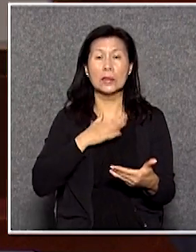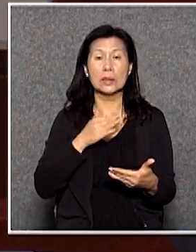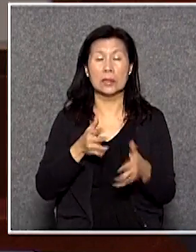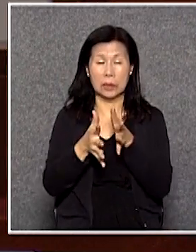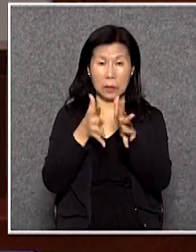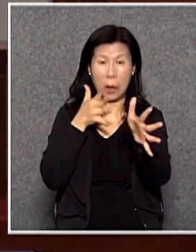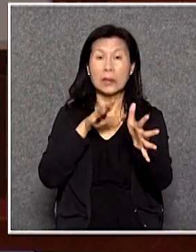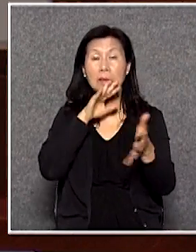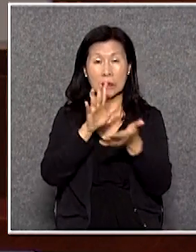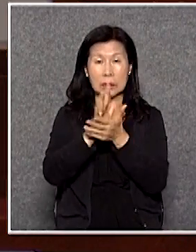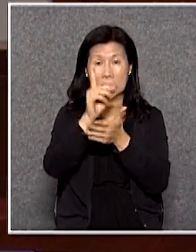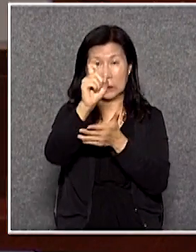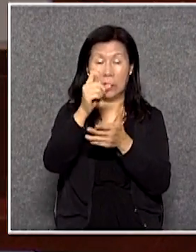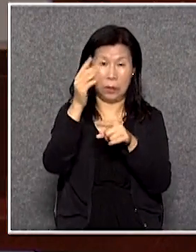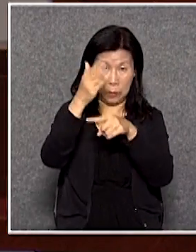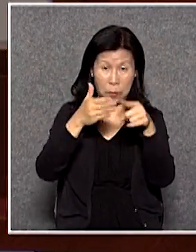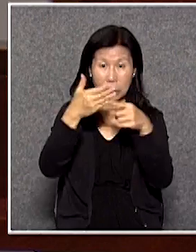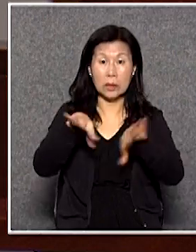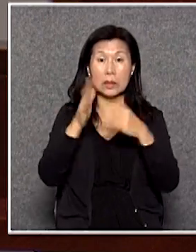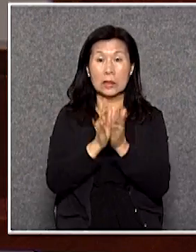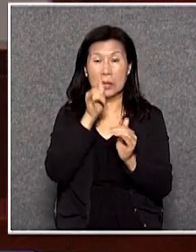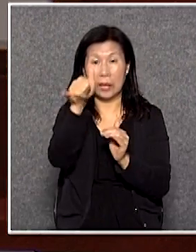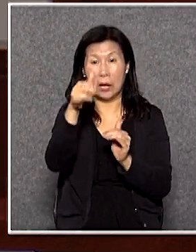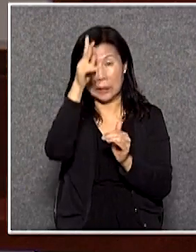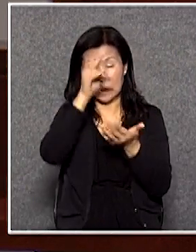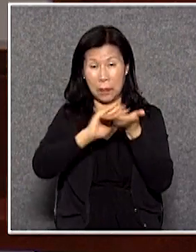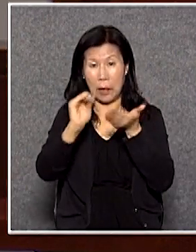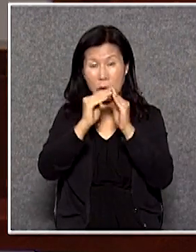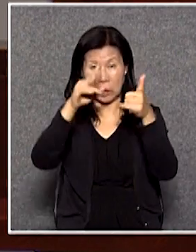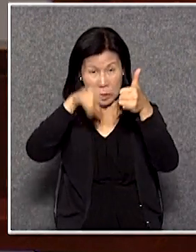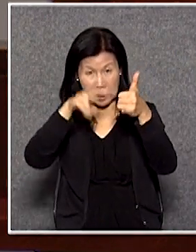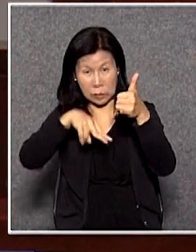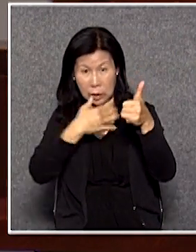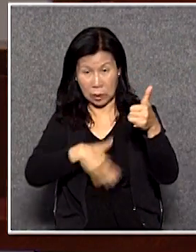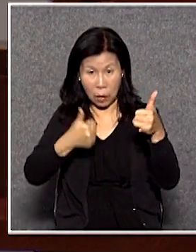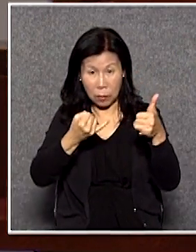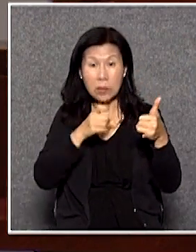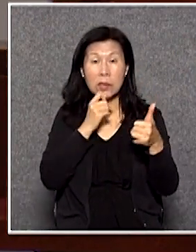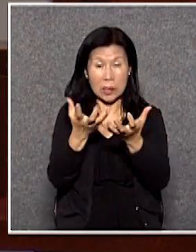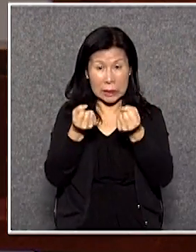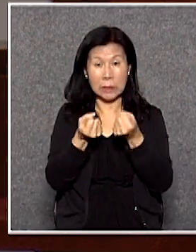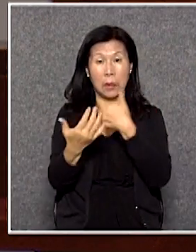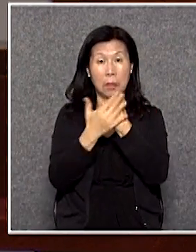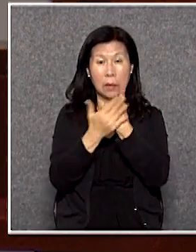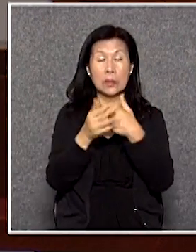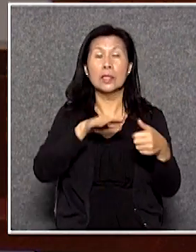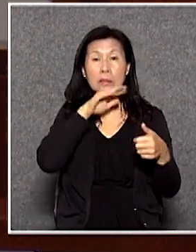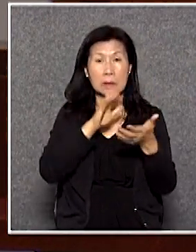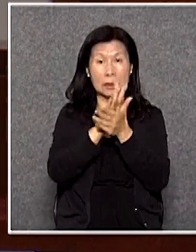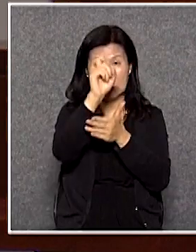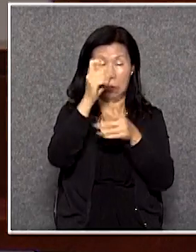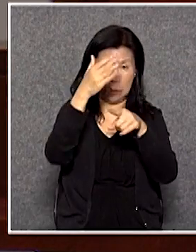九年半你才可以去健康中心驗身接受他的服務九年半